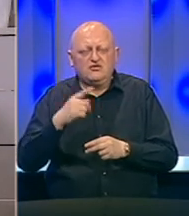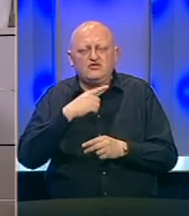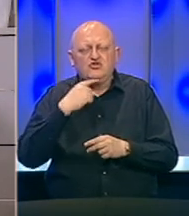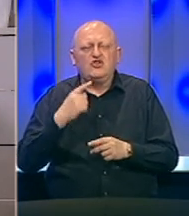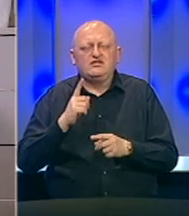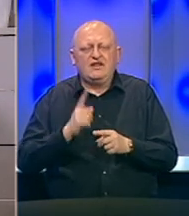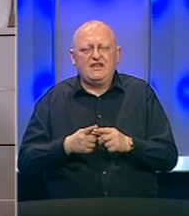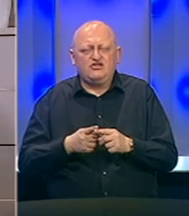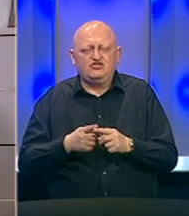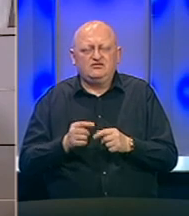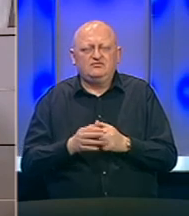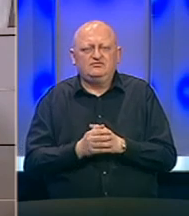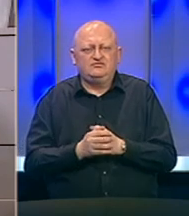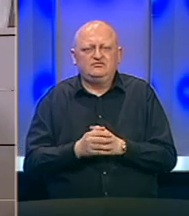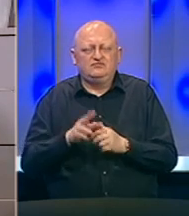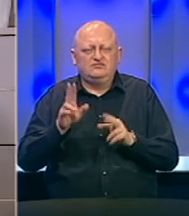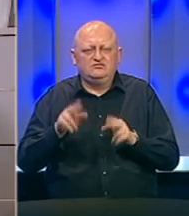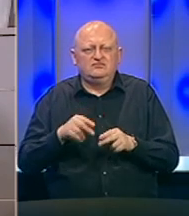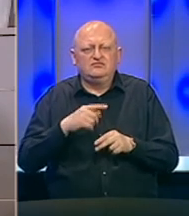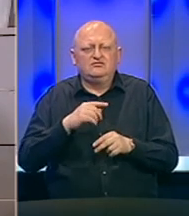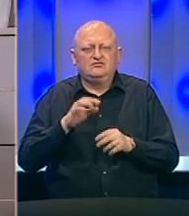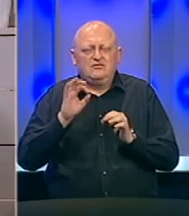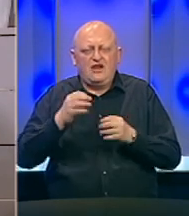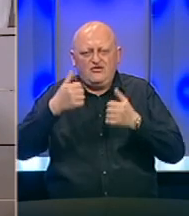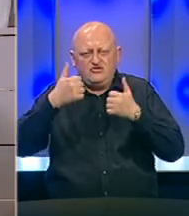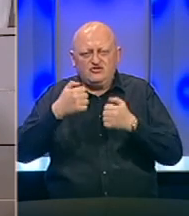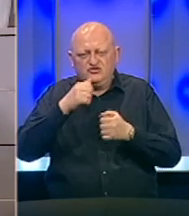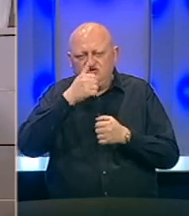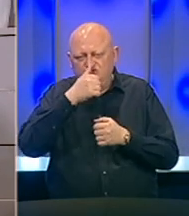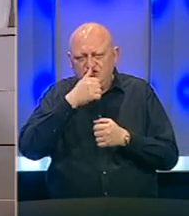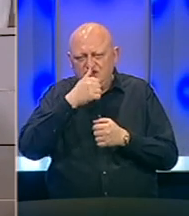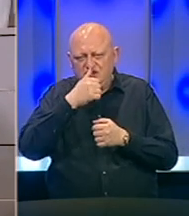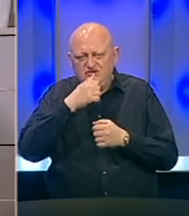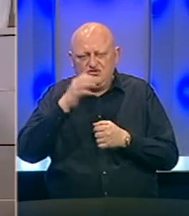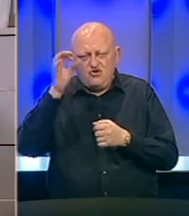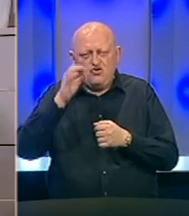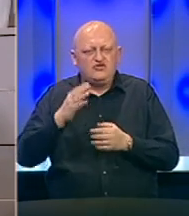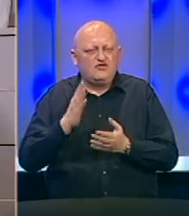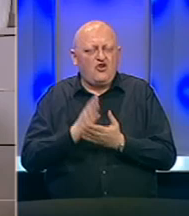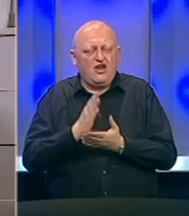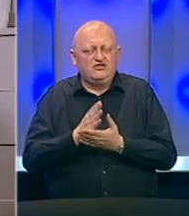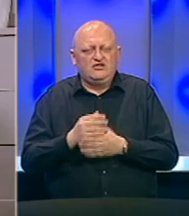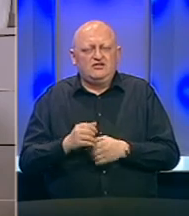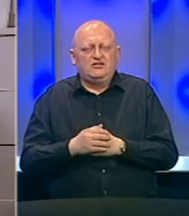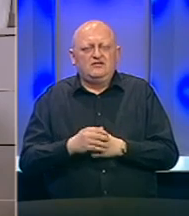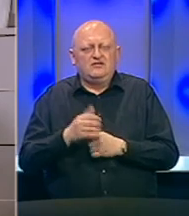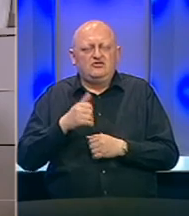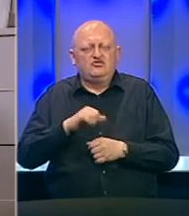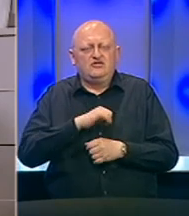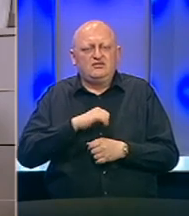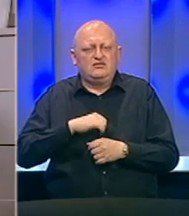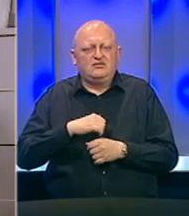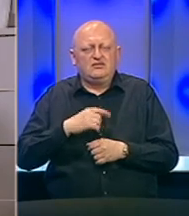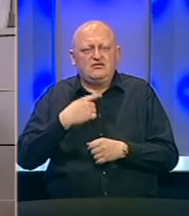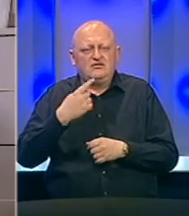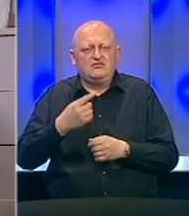tačni. Mislim da imamo dosta pravo sliku, što se v principu događa. Što je interesantno je, da